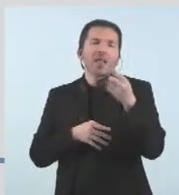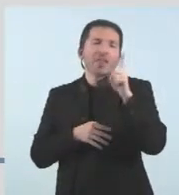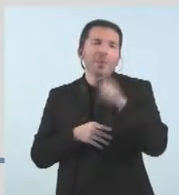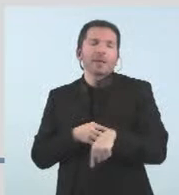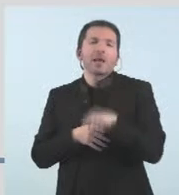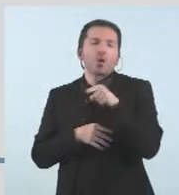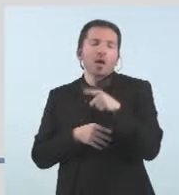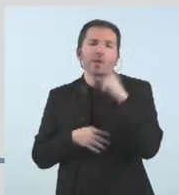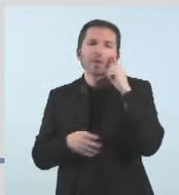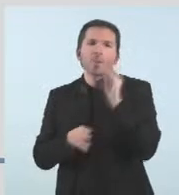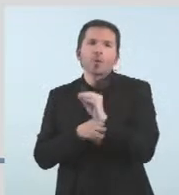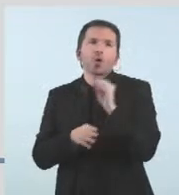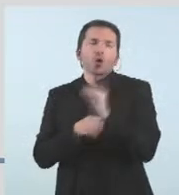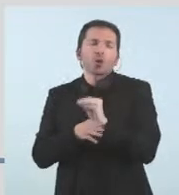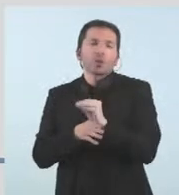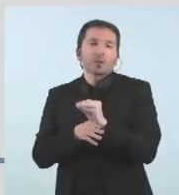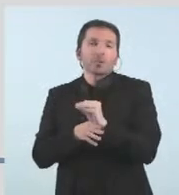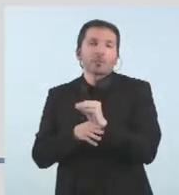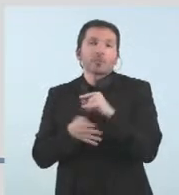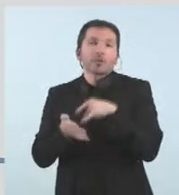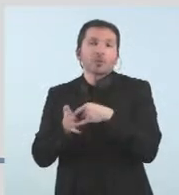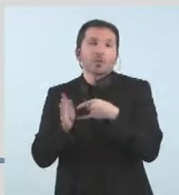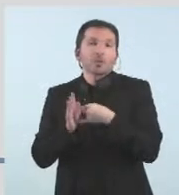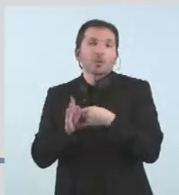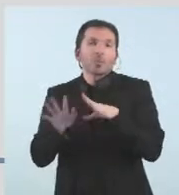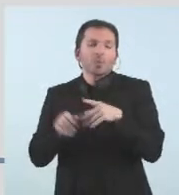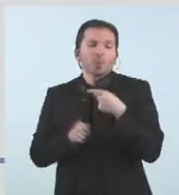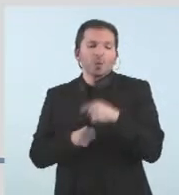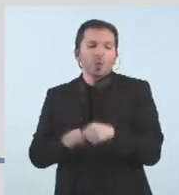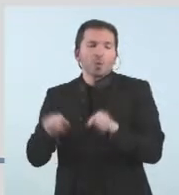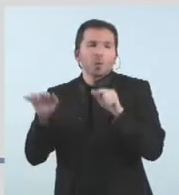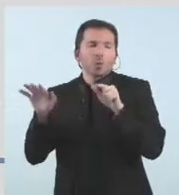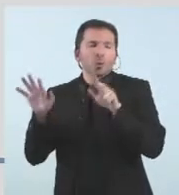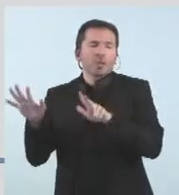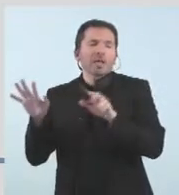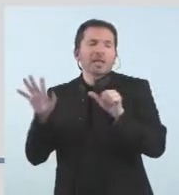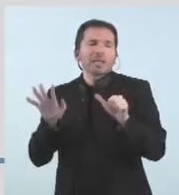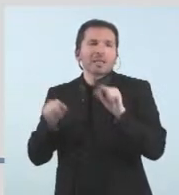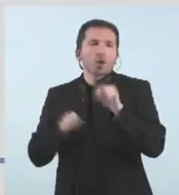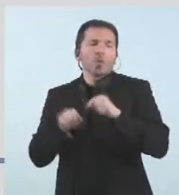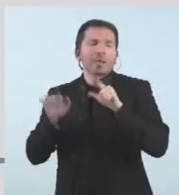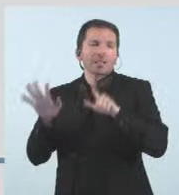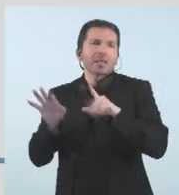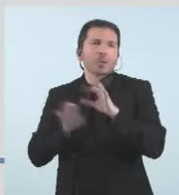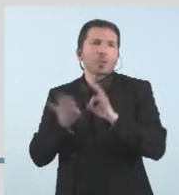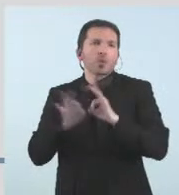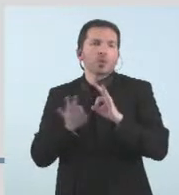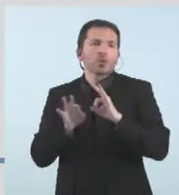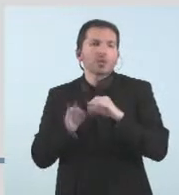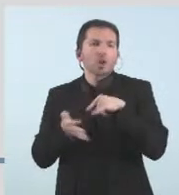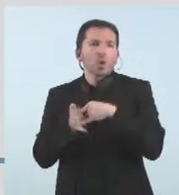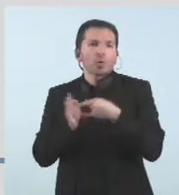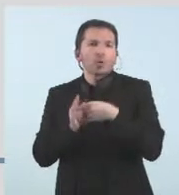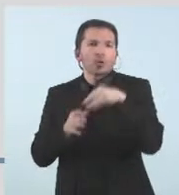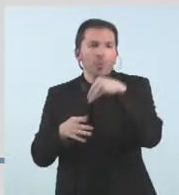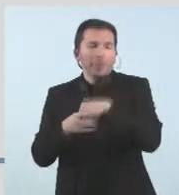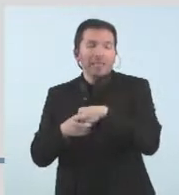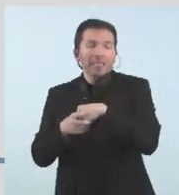subvencions dels quals avui podem anunciar que un 86,7% dels projectes presentats i que van obtenir aquest